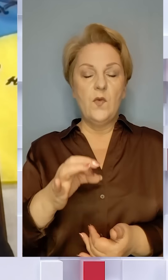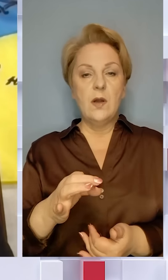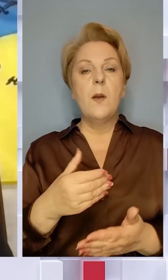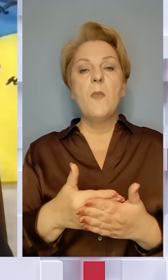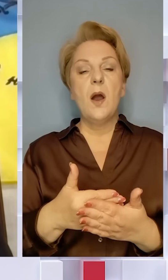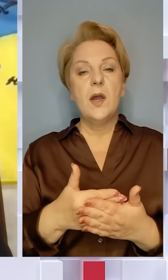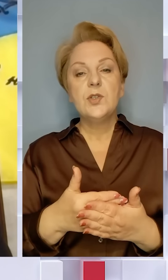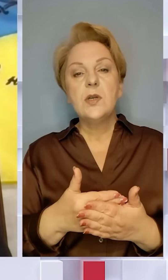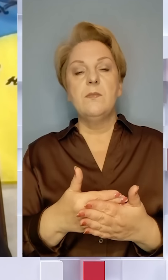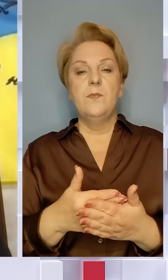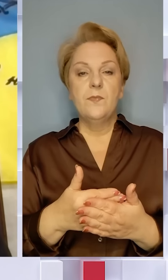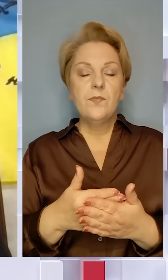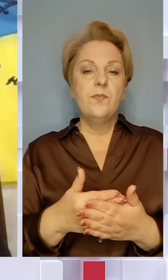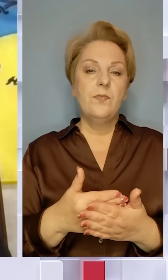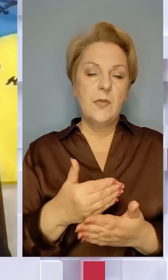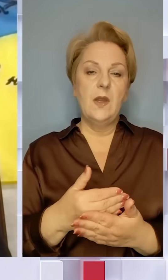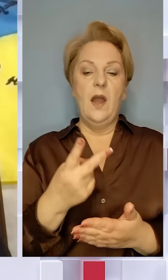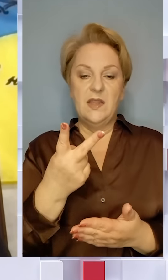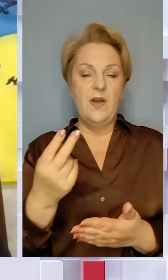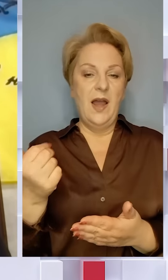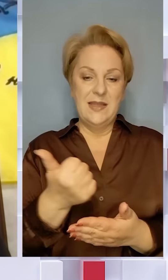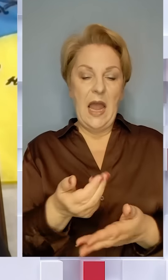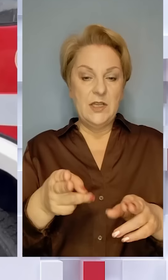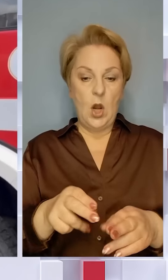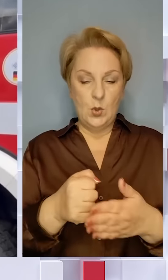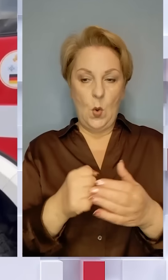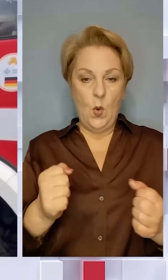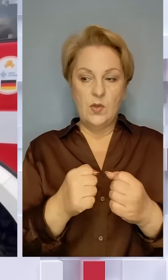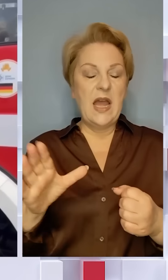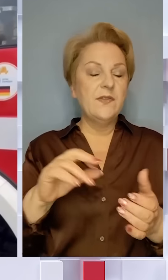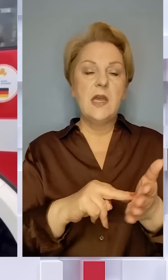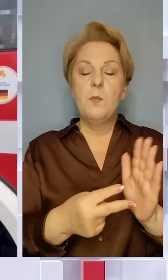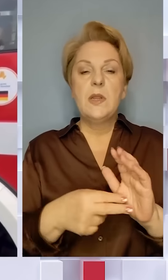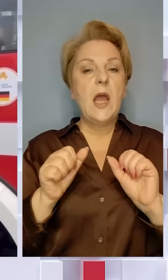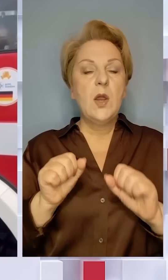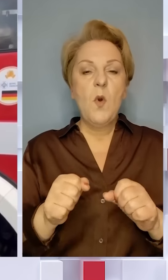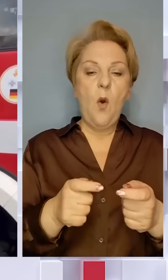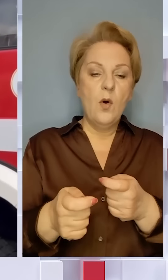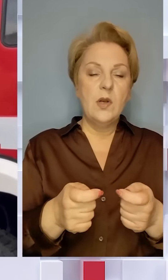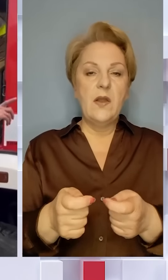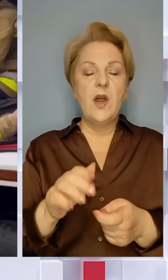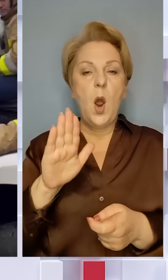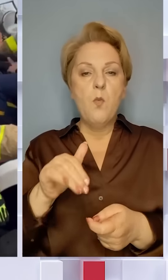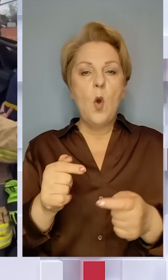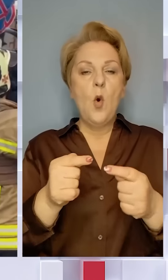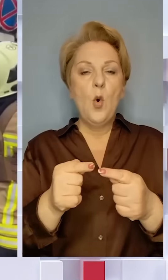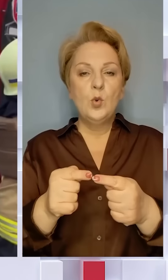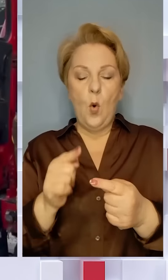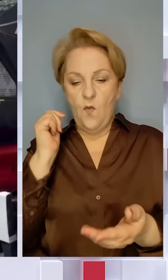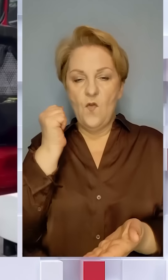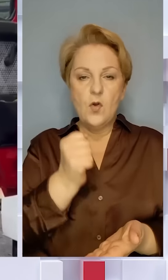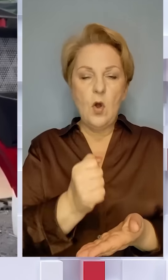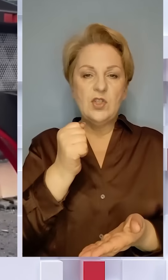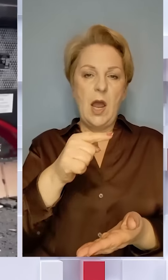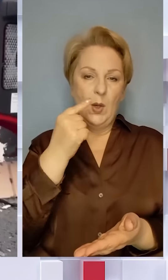Майше. Мережі трохи, два тижні залишилося. Але всі ці плани можуть коригуватися після точних влучань